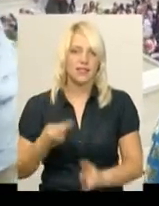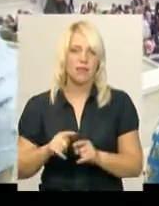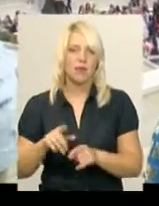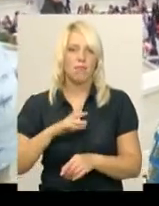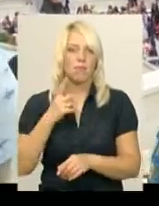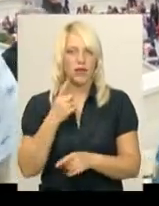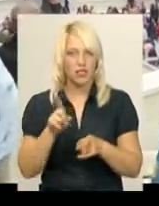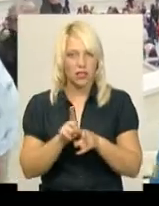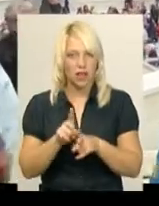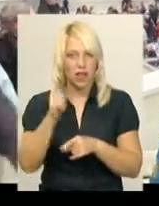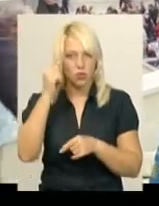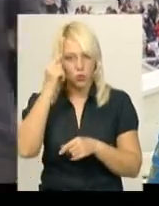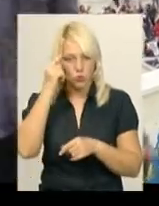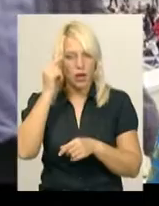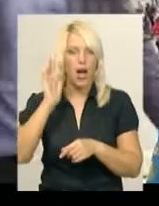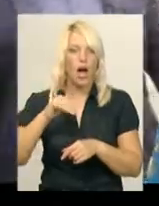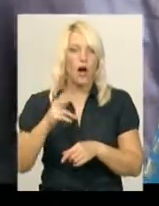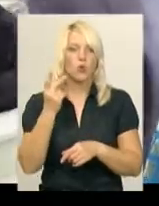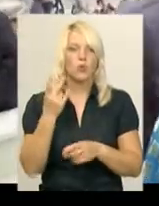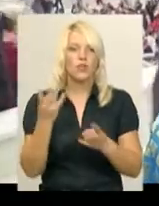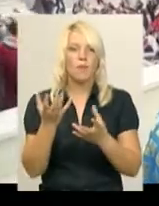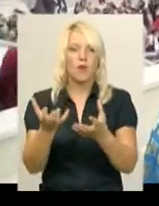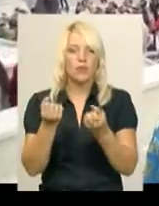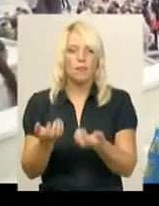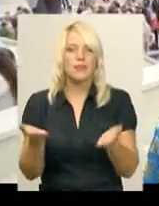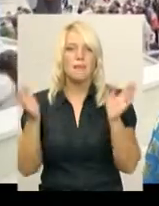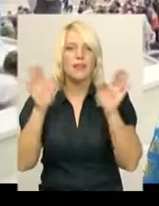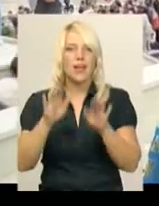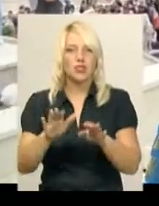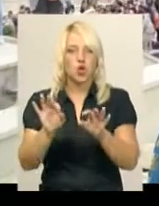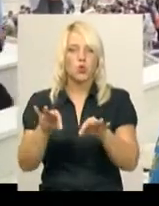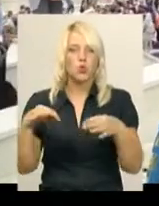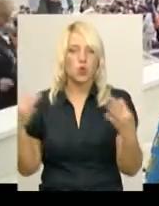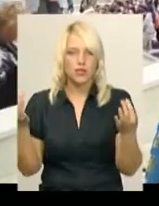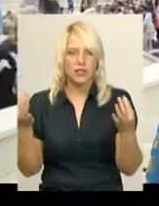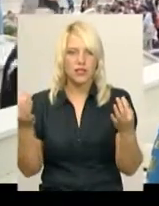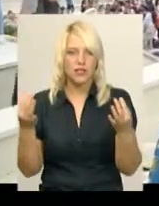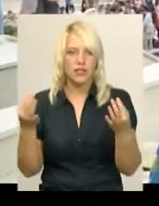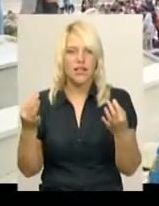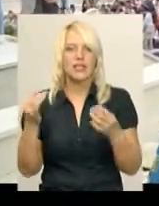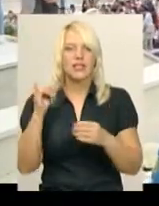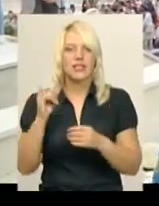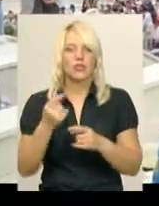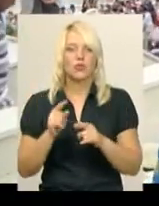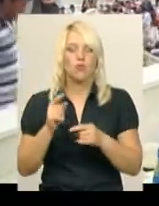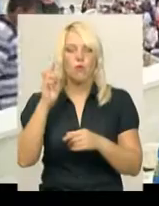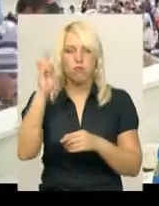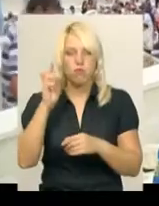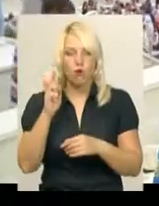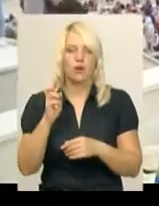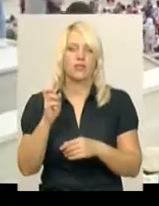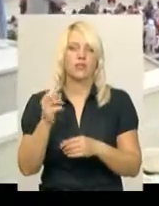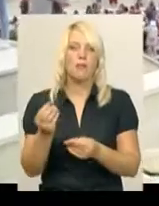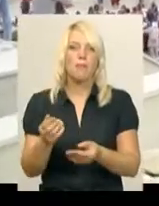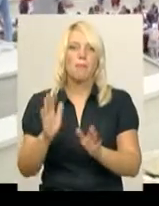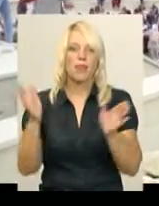така думка. Друга річ, треба було отримати певне благословення, дозвіл з кустодії Святої землі. Тому Митоколд благословив нас, священики,